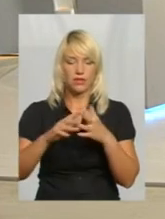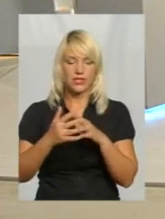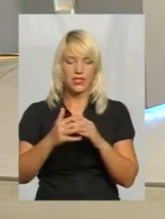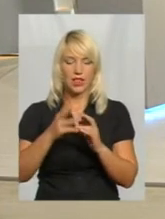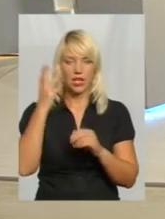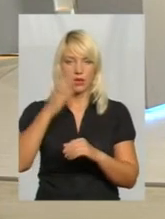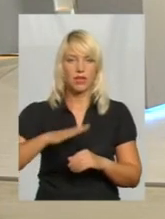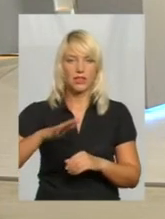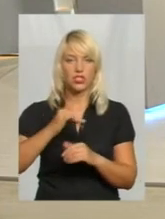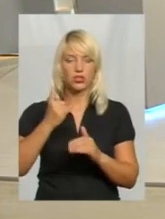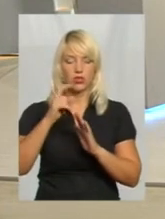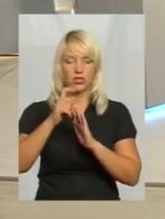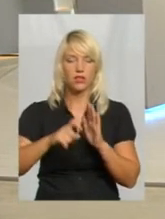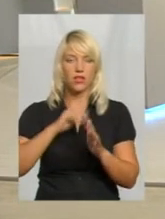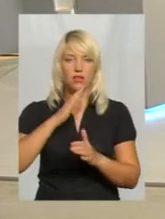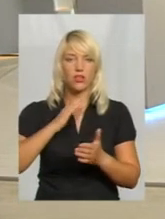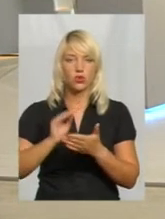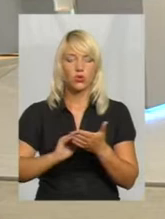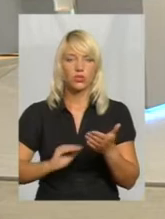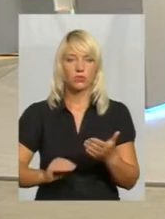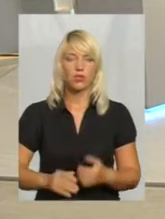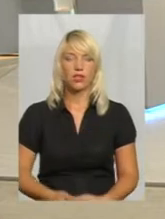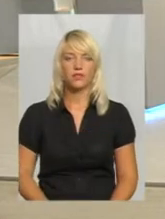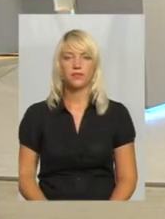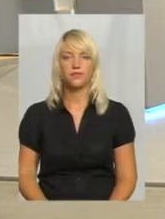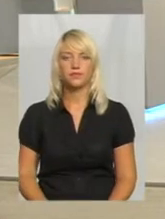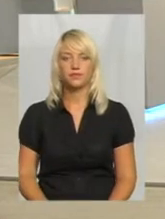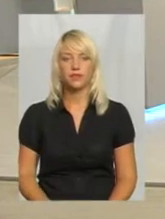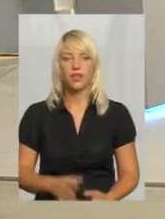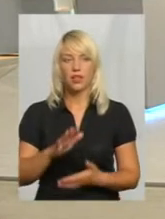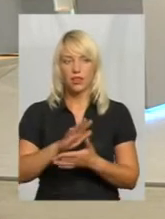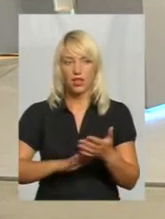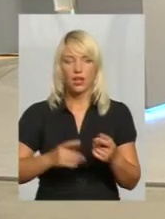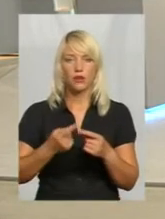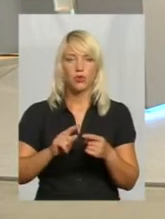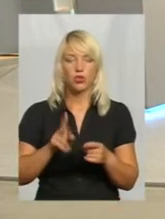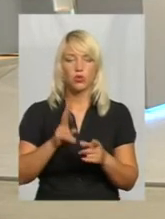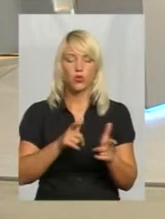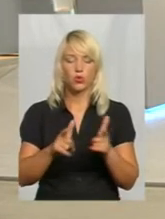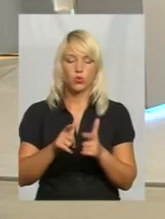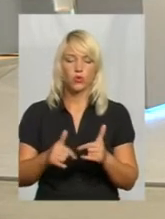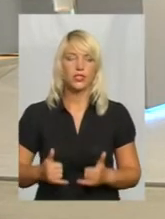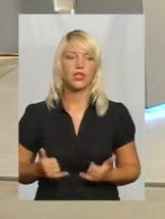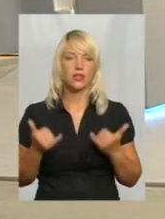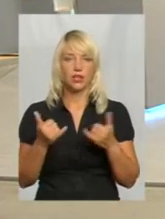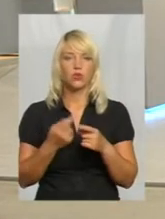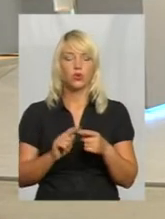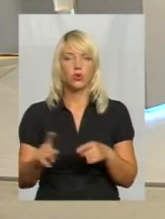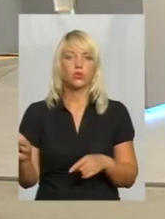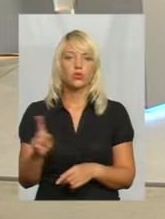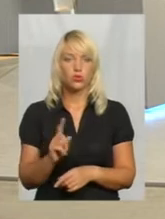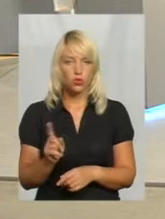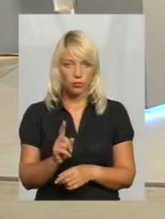дізнавала сьогодні Дарина Денисенка, про це далі у сюжеті, якраз про тих, хто готується для того, щоб